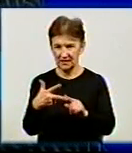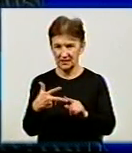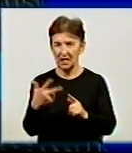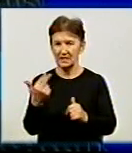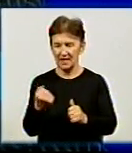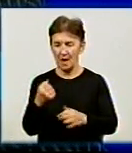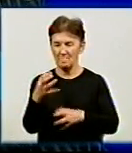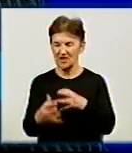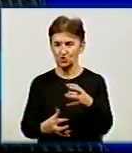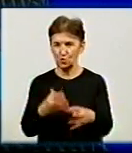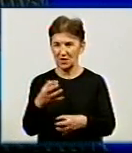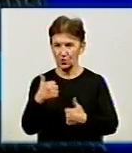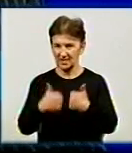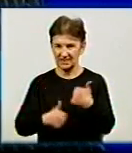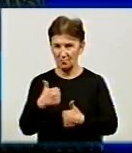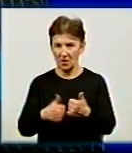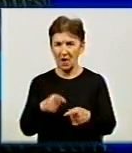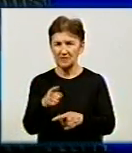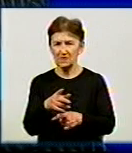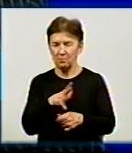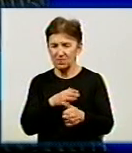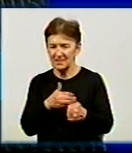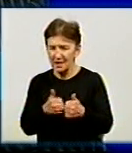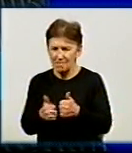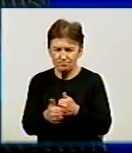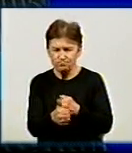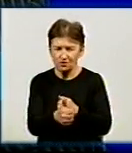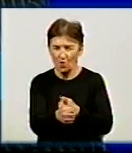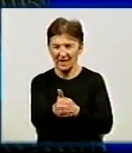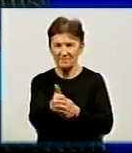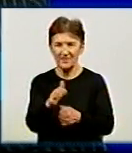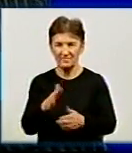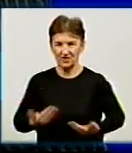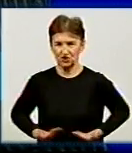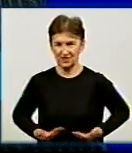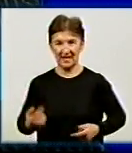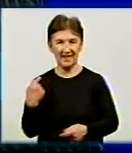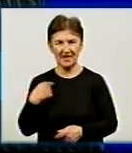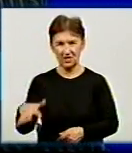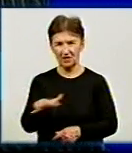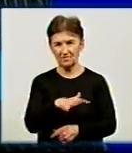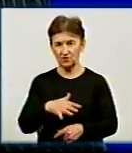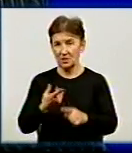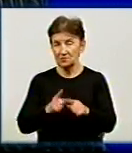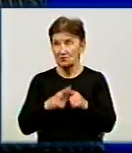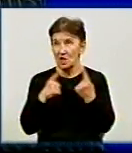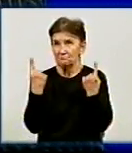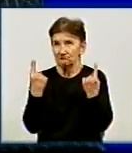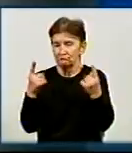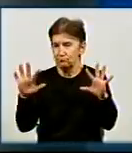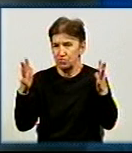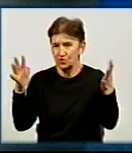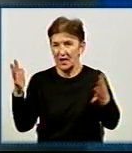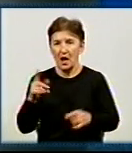міжнародні змагання. Це був прорив в спортивному житті Кіровоградщини. Це була мега подія. І бейсболом